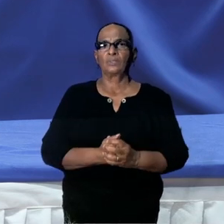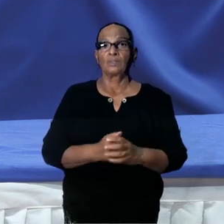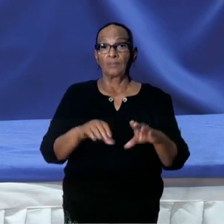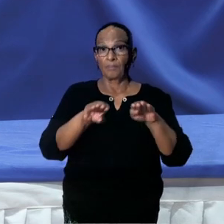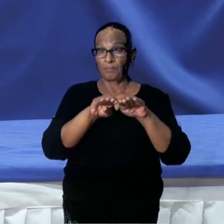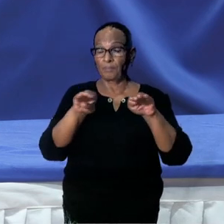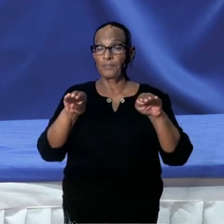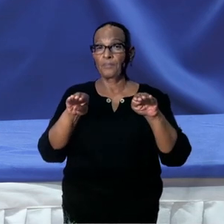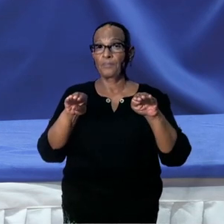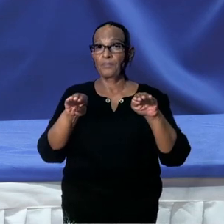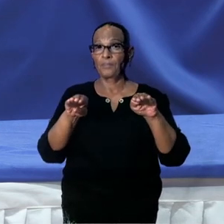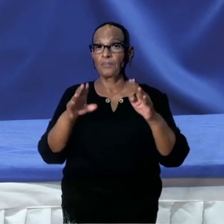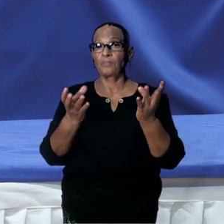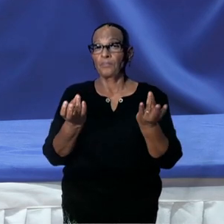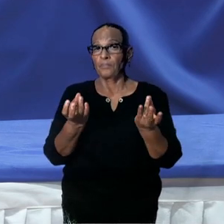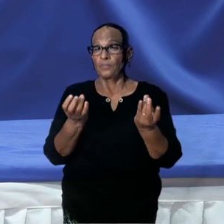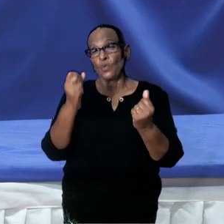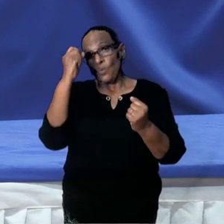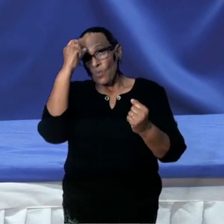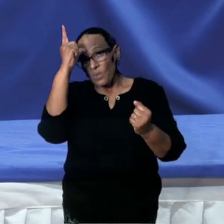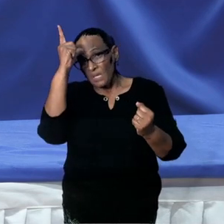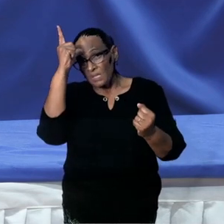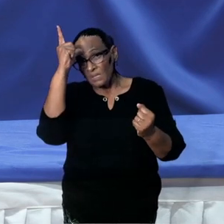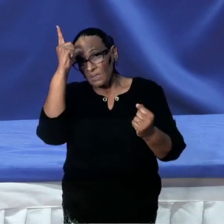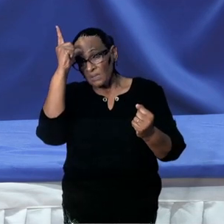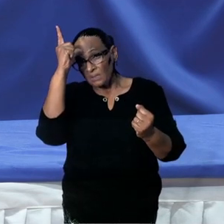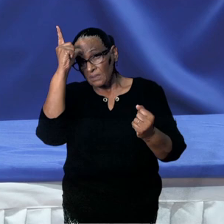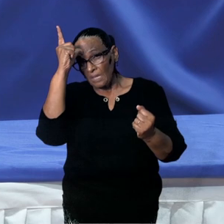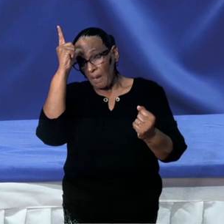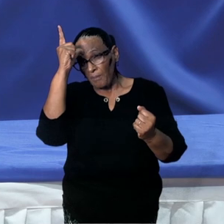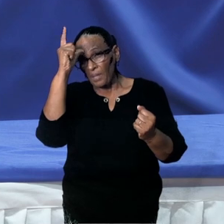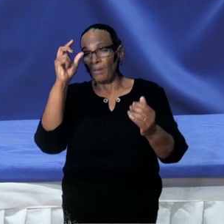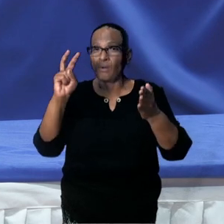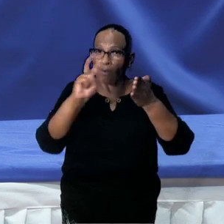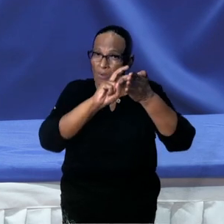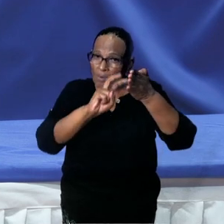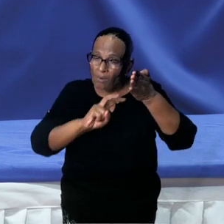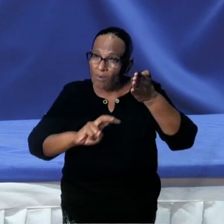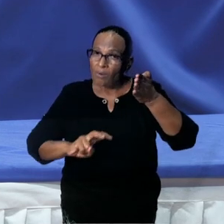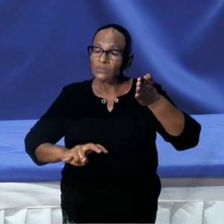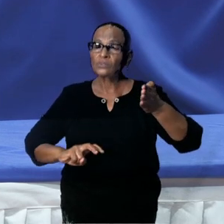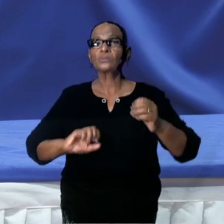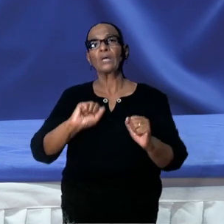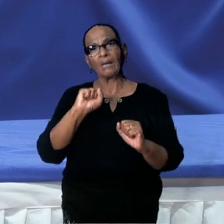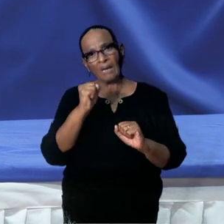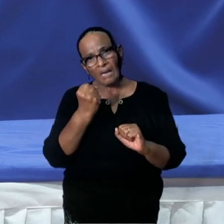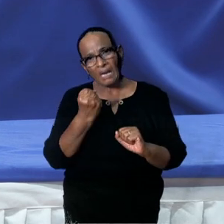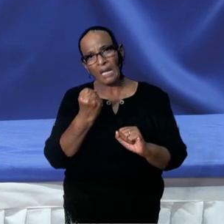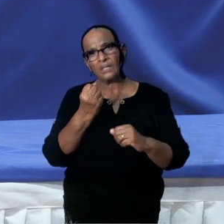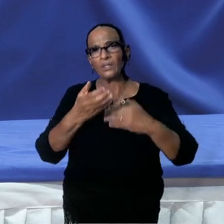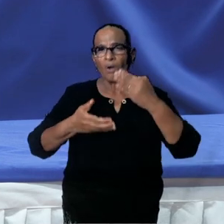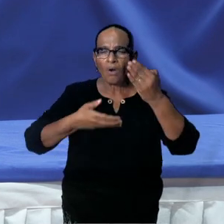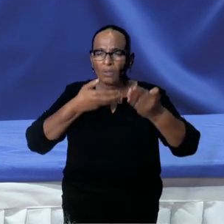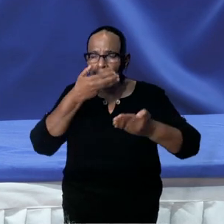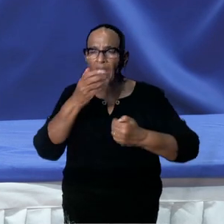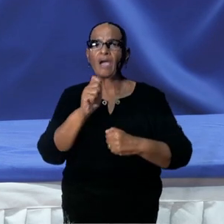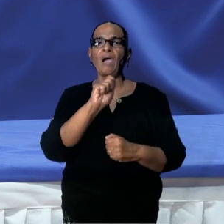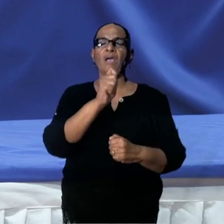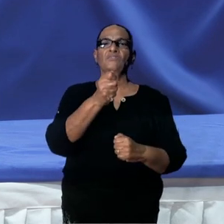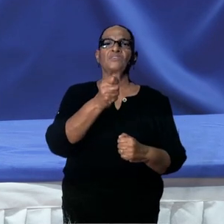van wetenschappelijk, op een wetenschappelijke manier, ons voorzien van advies.